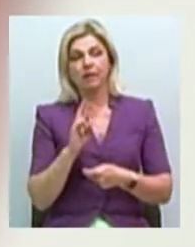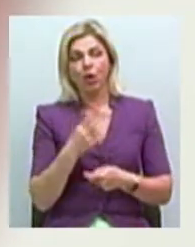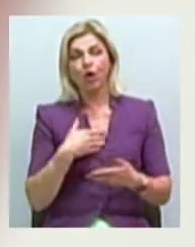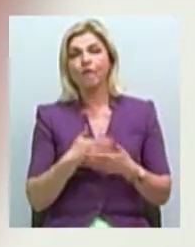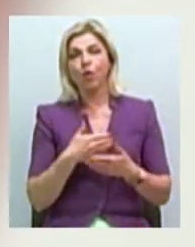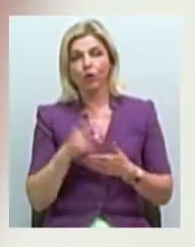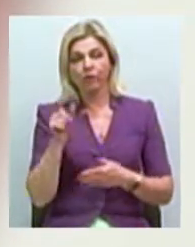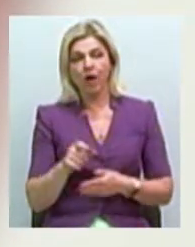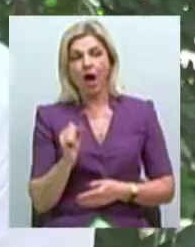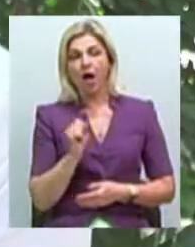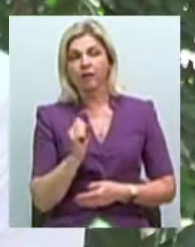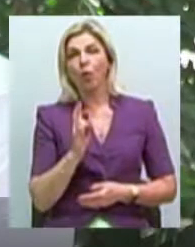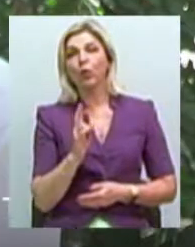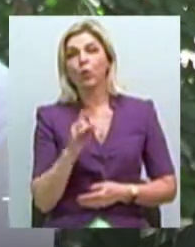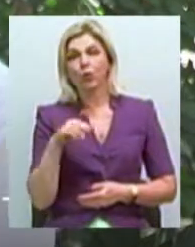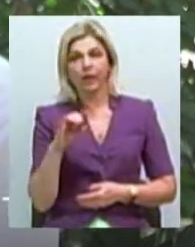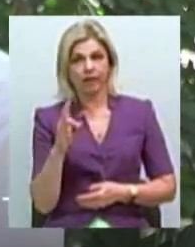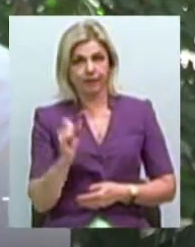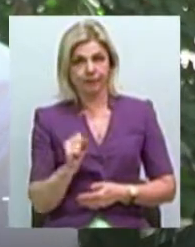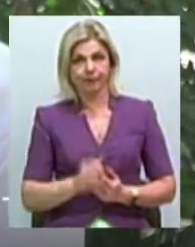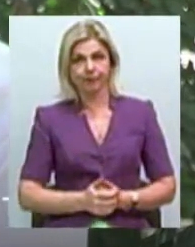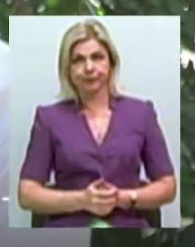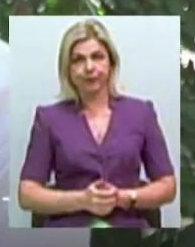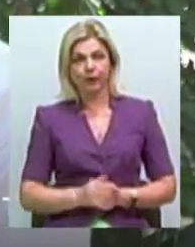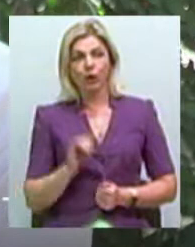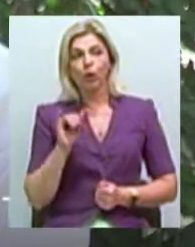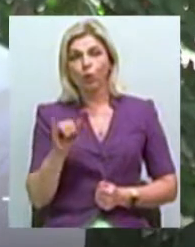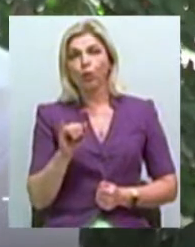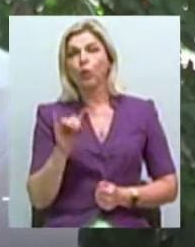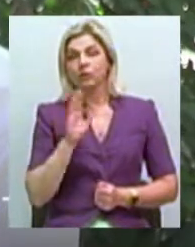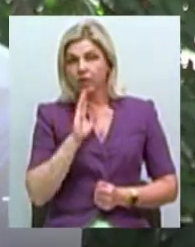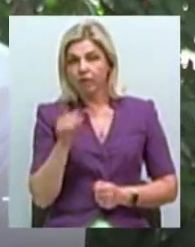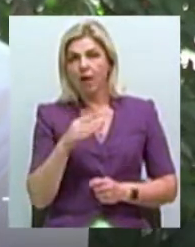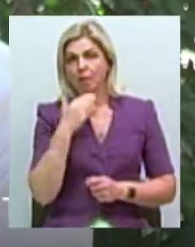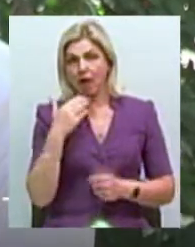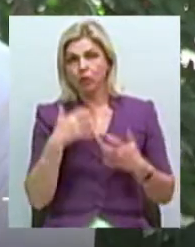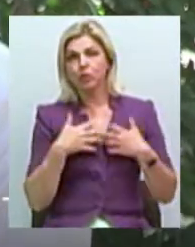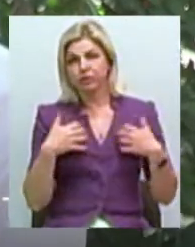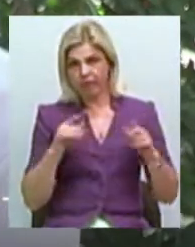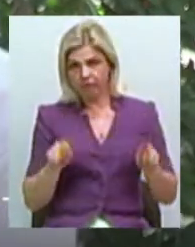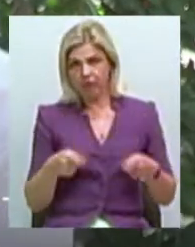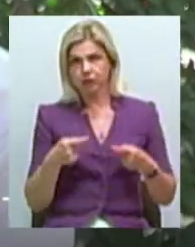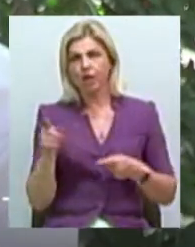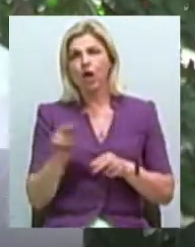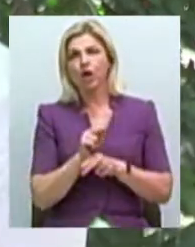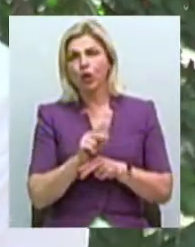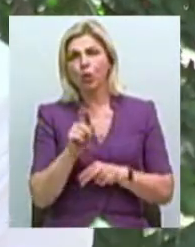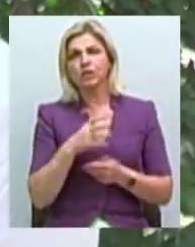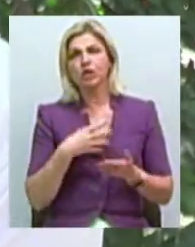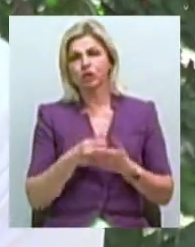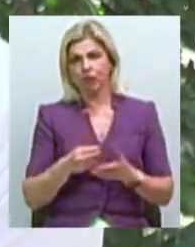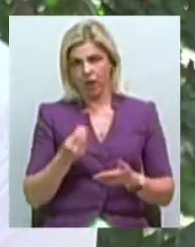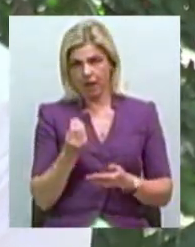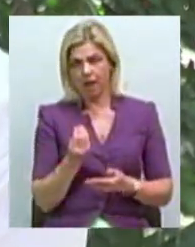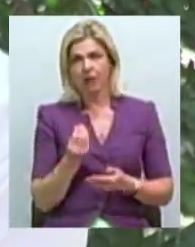Анні Куркуріній. Вона вже достатньо багато тварин прилаштувала, вона їх лікує за свій рахунок, тобто не проводиться масовий збір